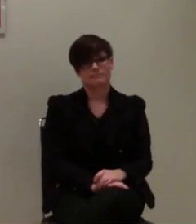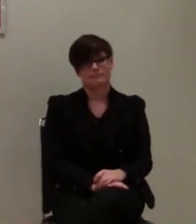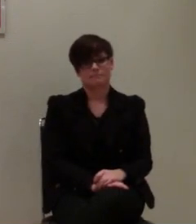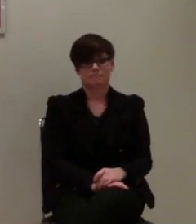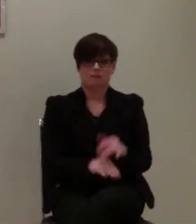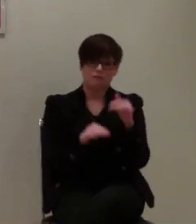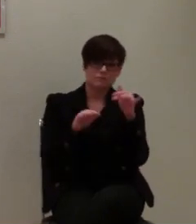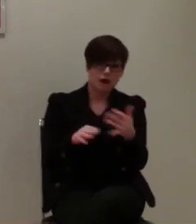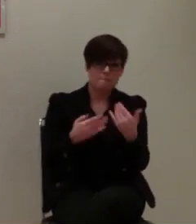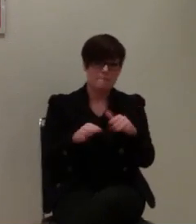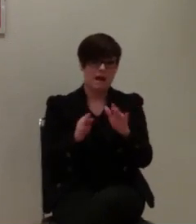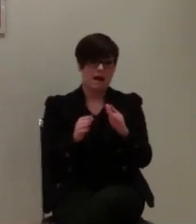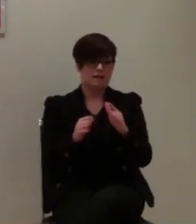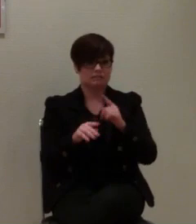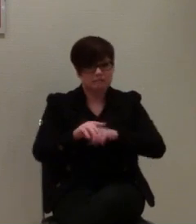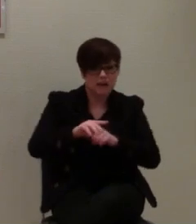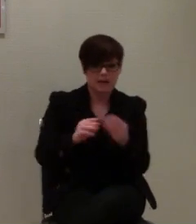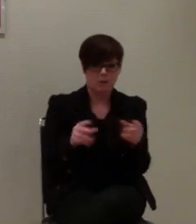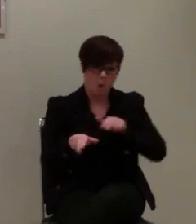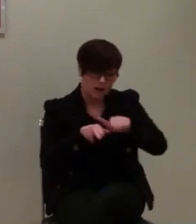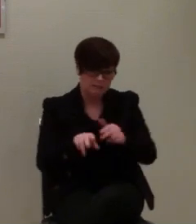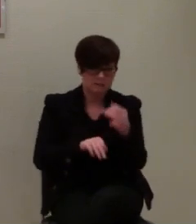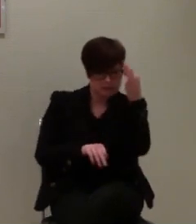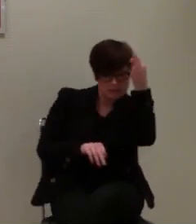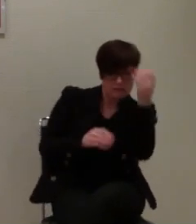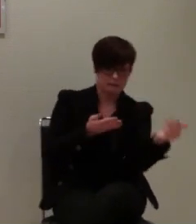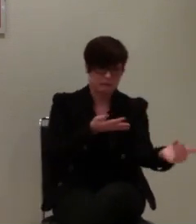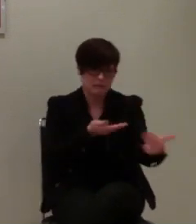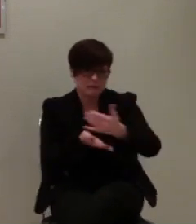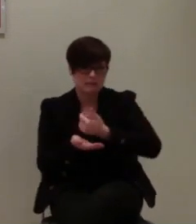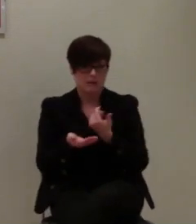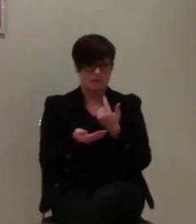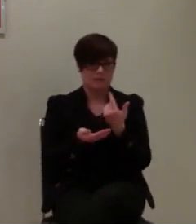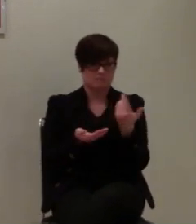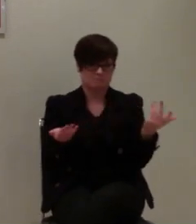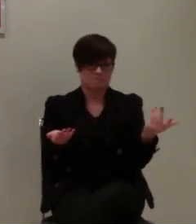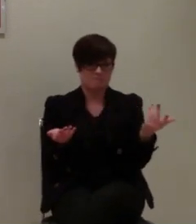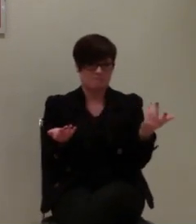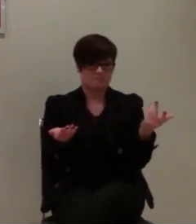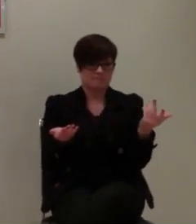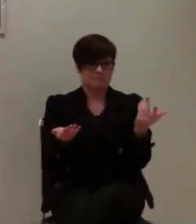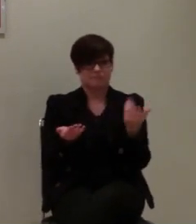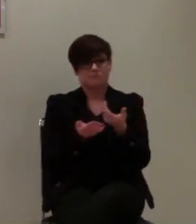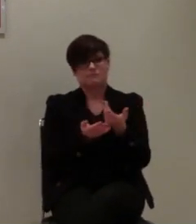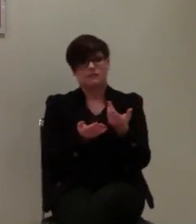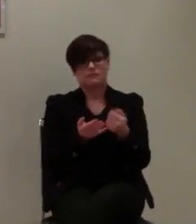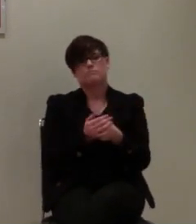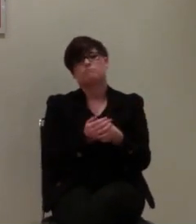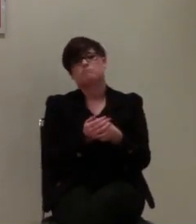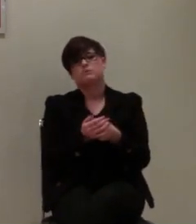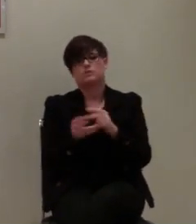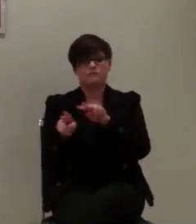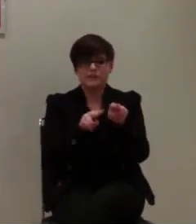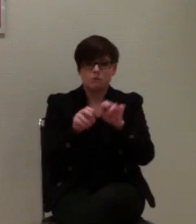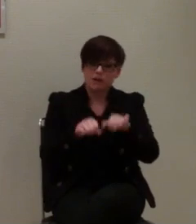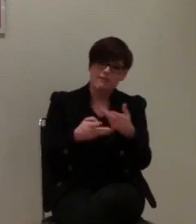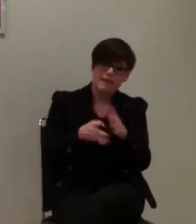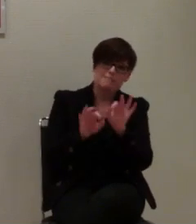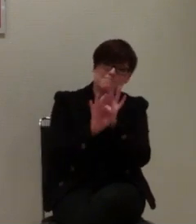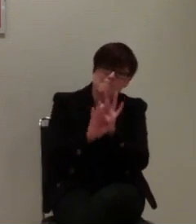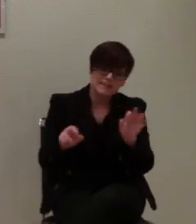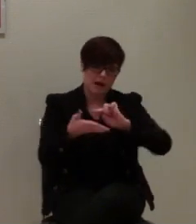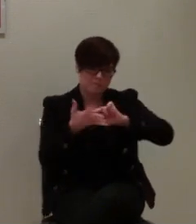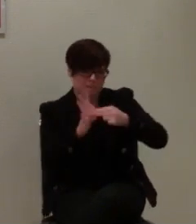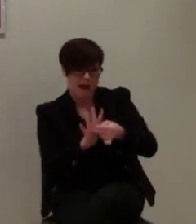Und dann haben wir auch ein bisschen mehr Vorlaufzeit, um nochmal Ideen zu sammeln, was genau für Aktionen wir machen könnten. Das Video dann vielleicht nochmal